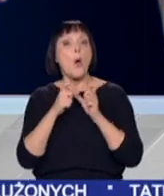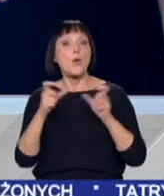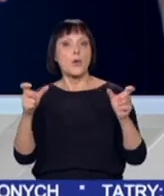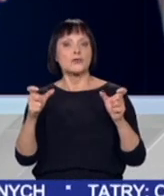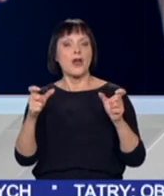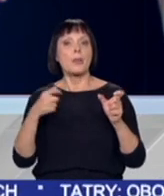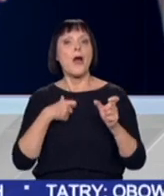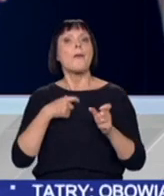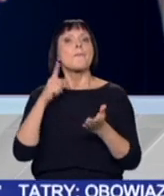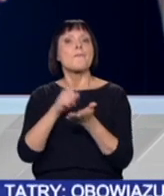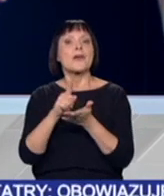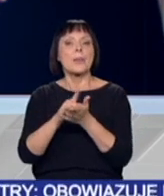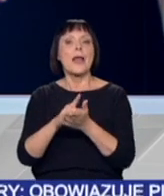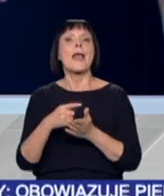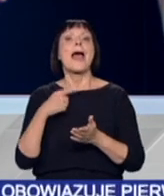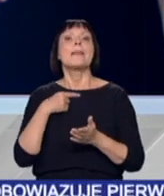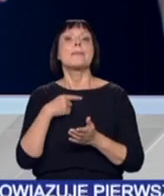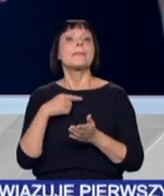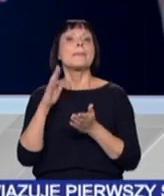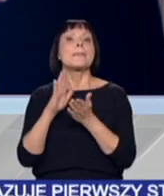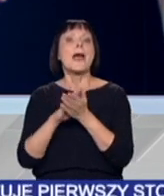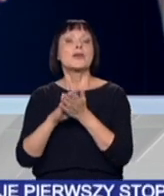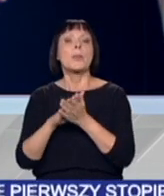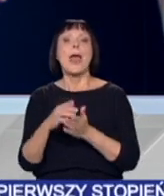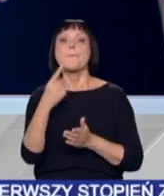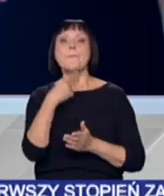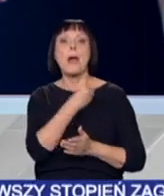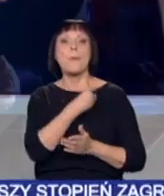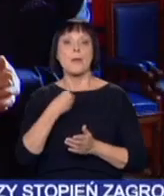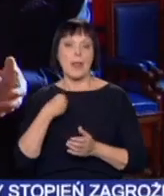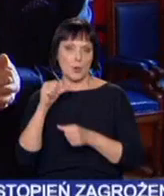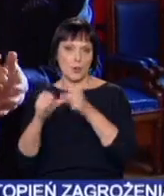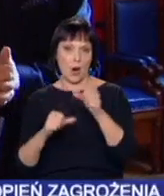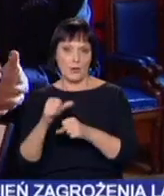laureatów nagrody Małopolanina Roku. Katarzyna Drzewiecka.